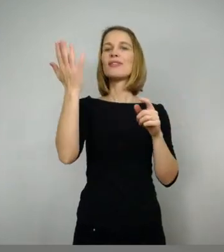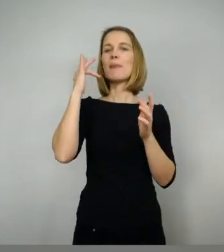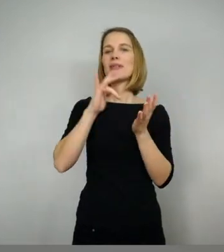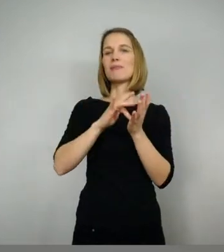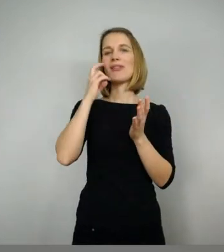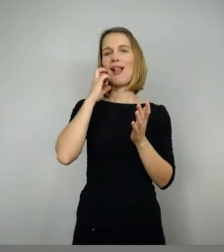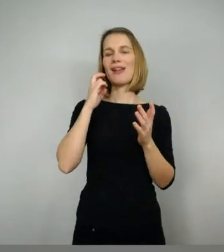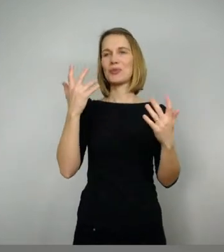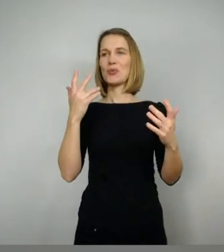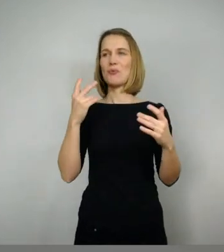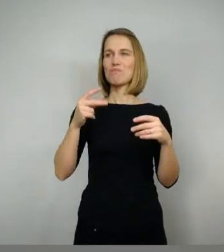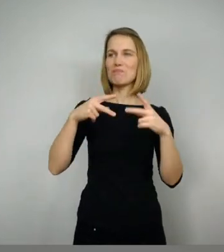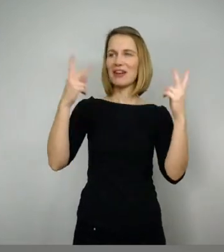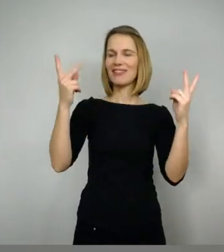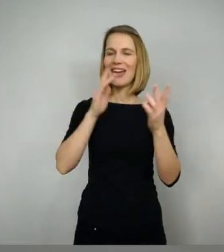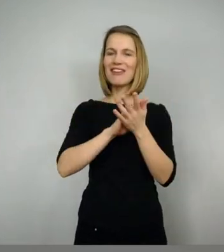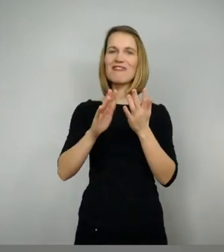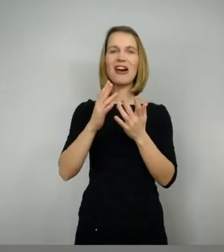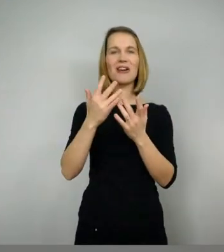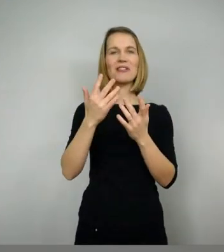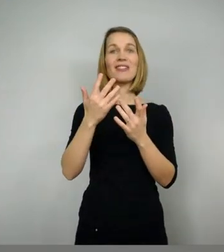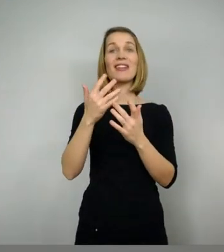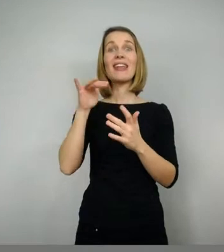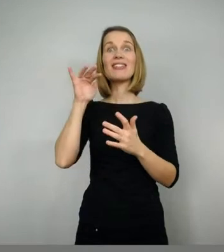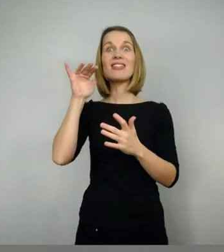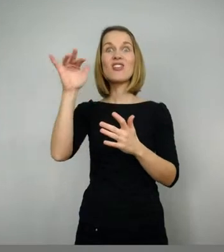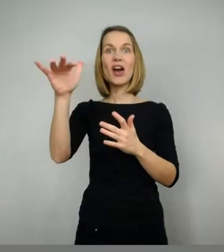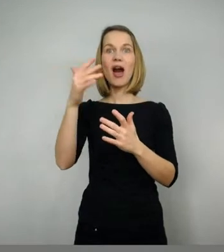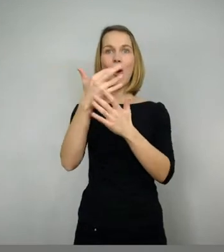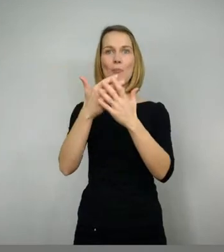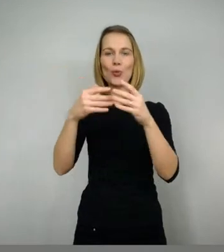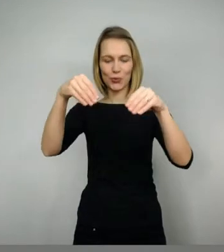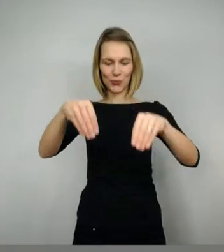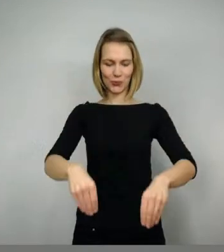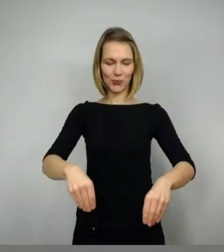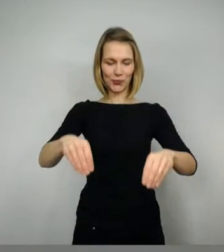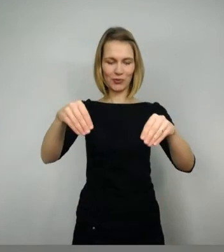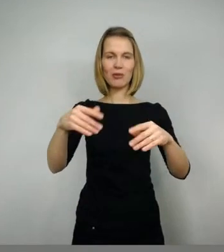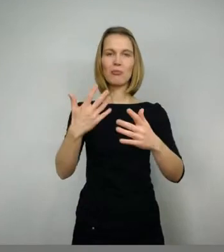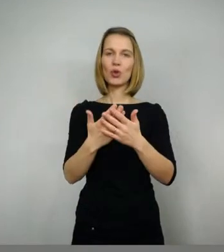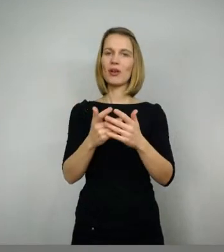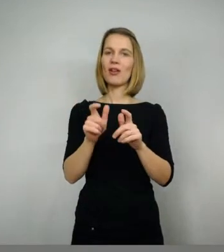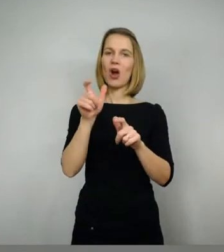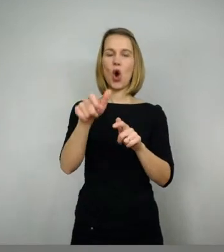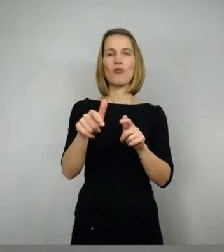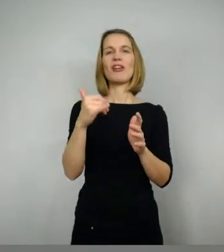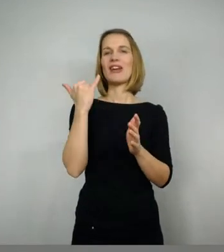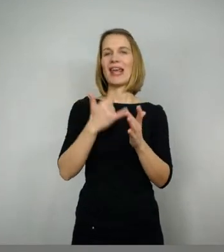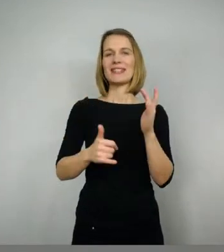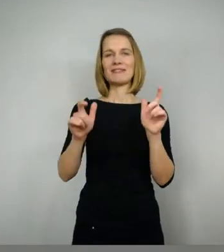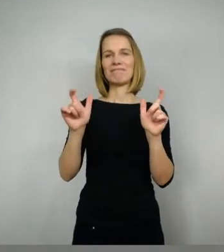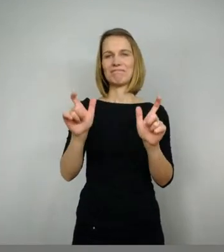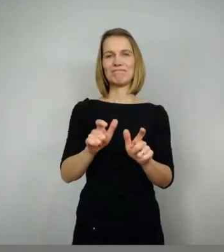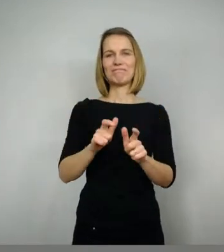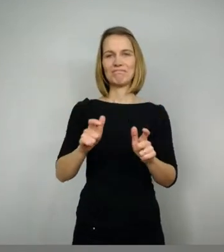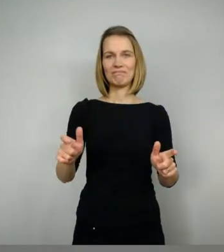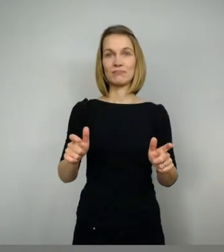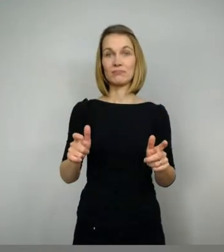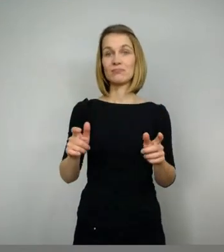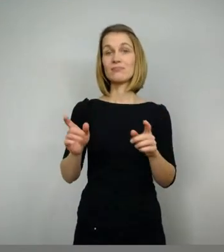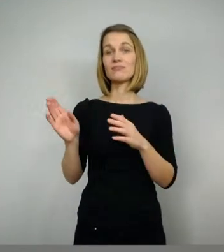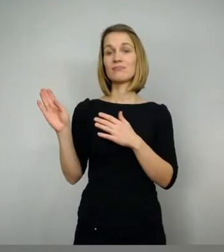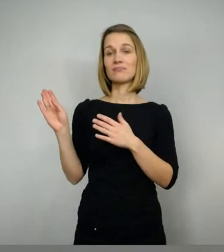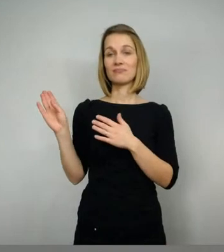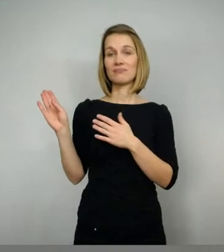unverwundbar sozusagen. Die Ringe gull den Fingers groß, gehärt in Tracken blurte, dass ich dir sage, das ist wahr. Kein